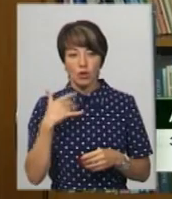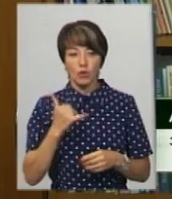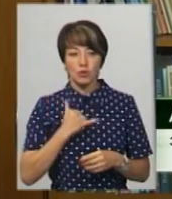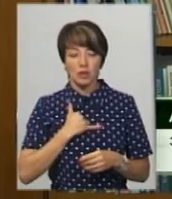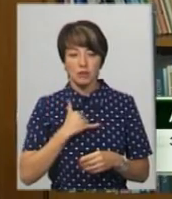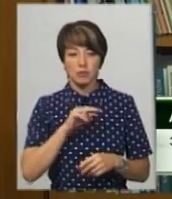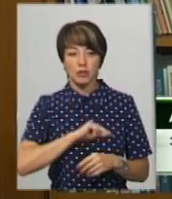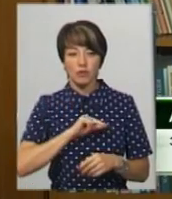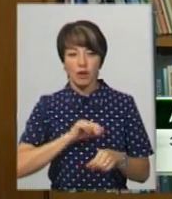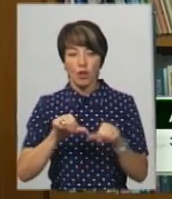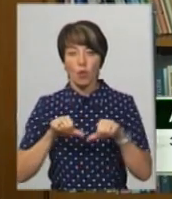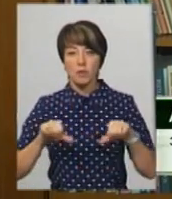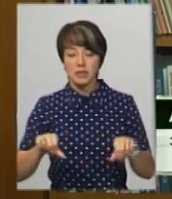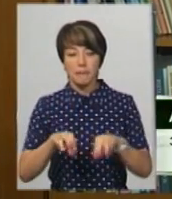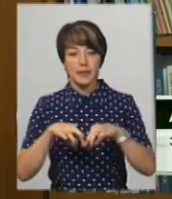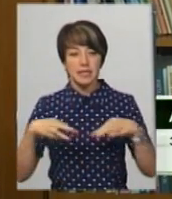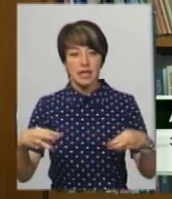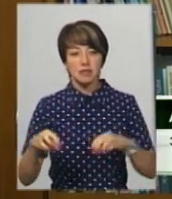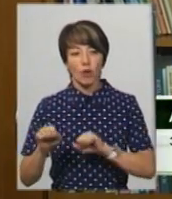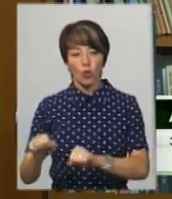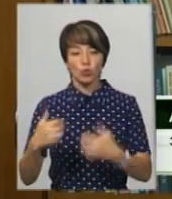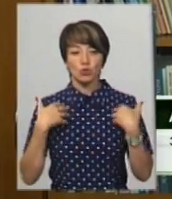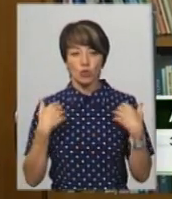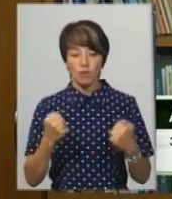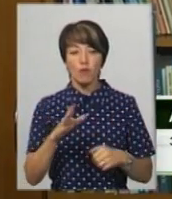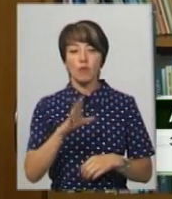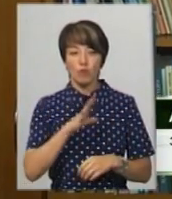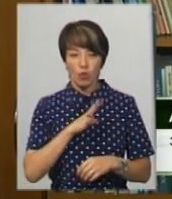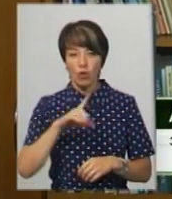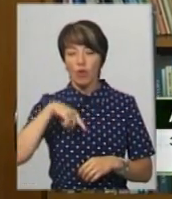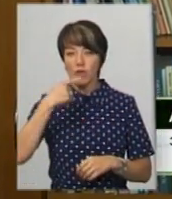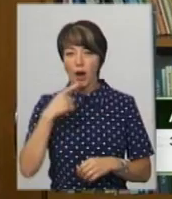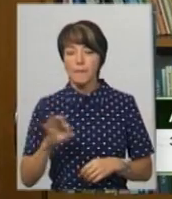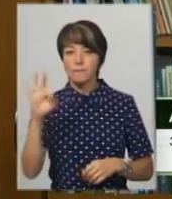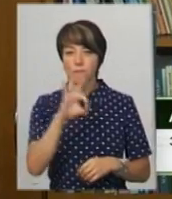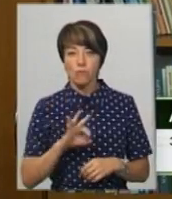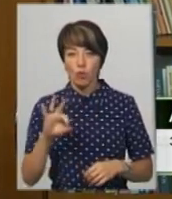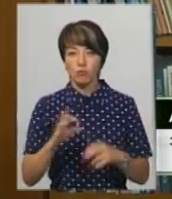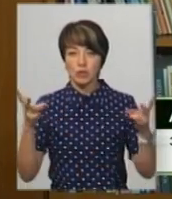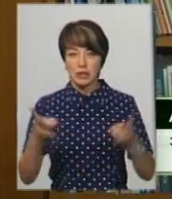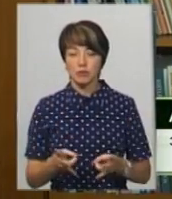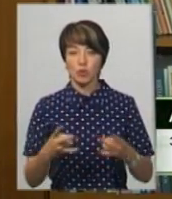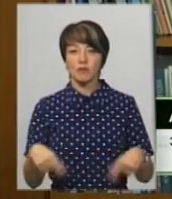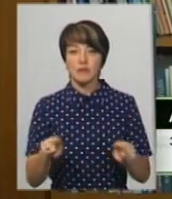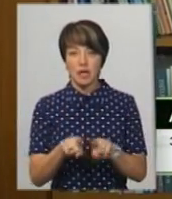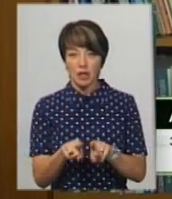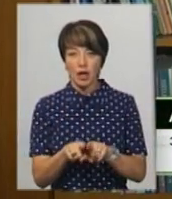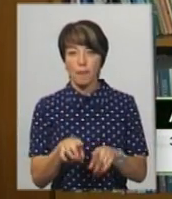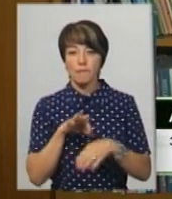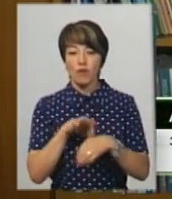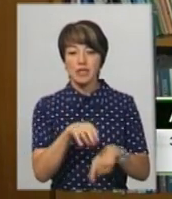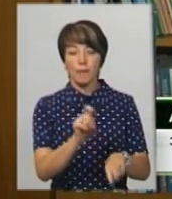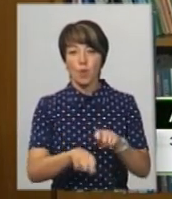працювала комісія Міністерства охорони здоров'я, йшла мова, велася про те, що потрібно буде все ж таки провести